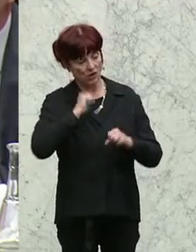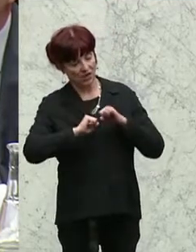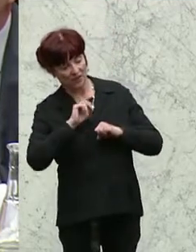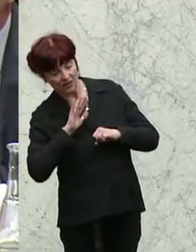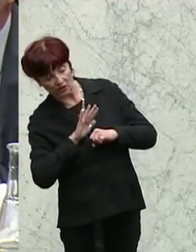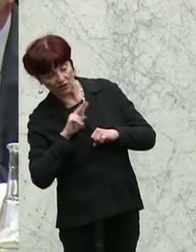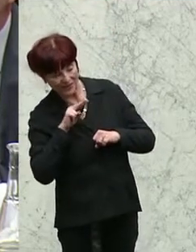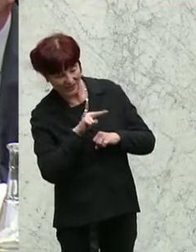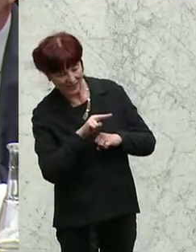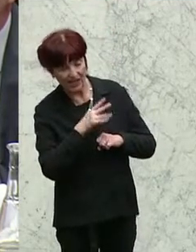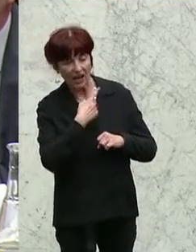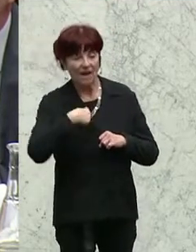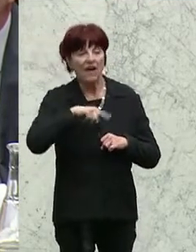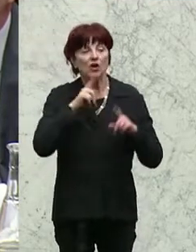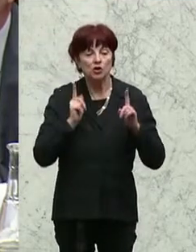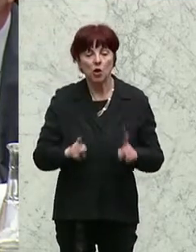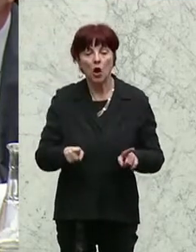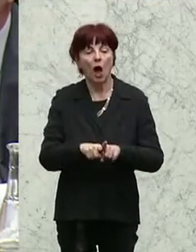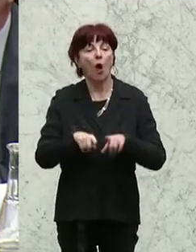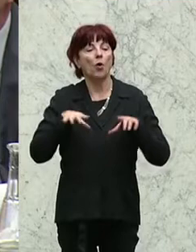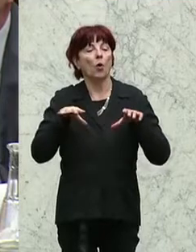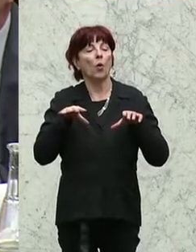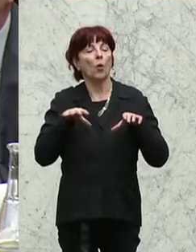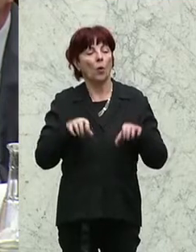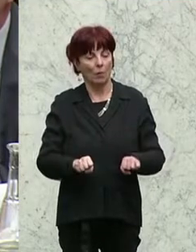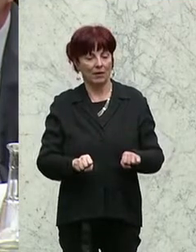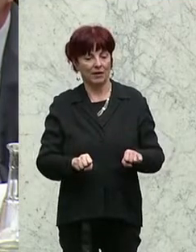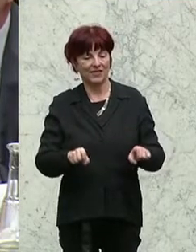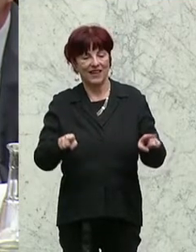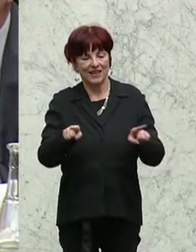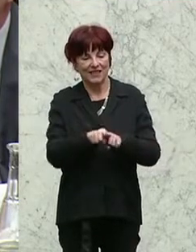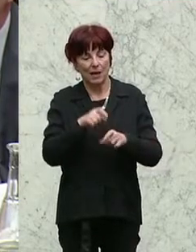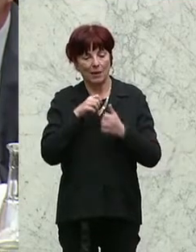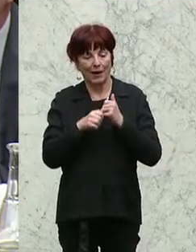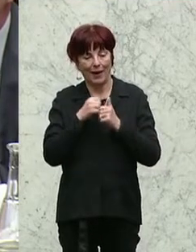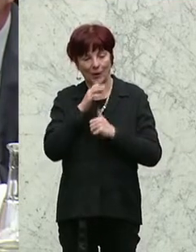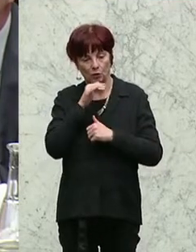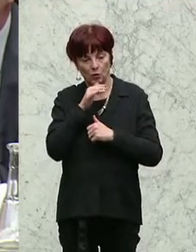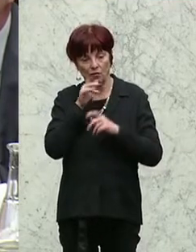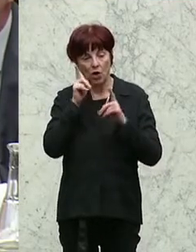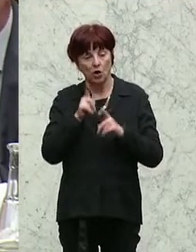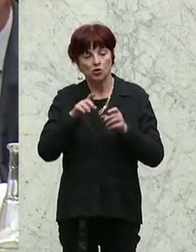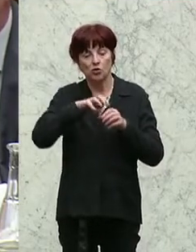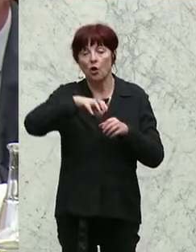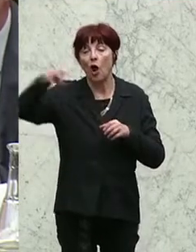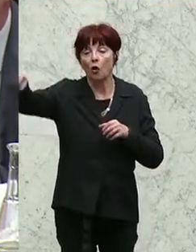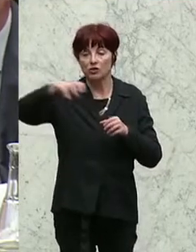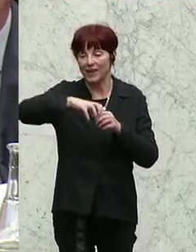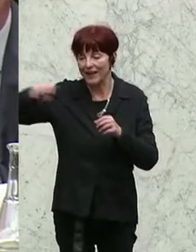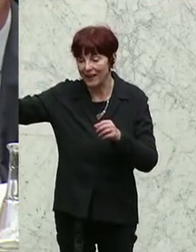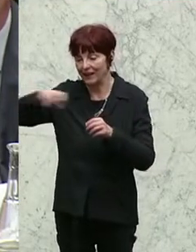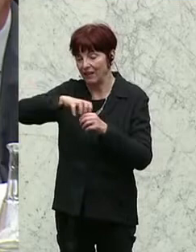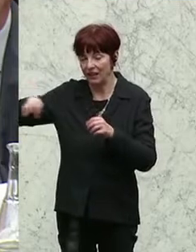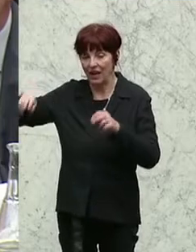auch doch die Kompetenz haben sollten, gleichermaßen wie der Rechnungshof ausgegliederte Rechtsträger